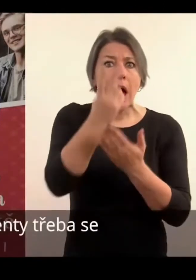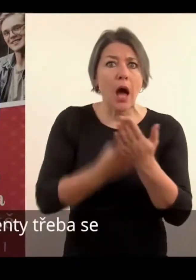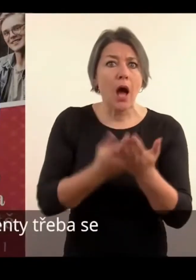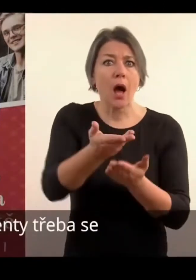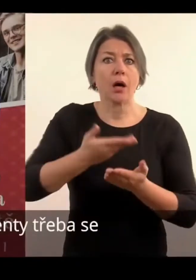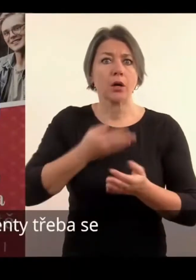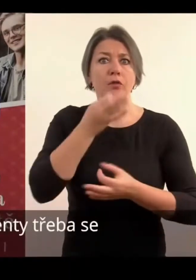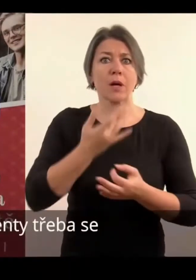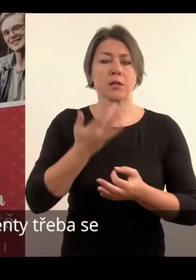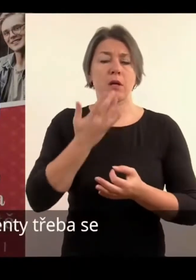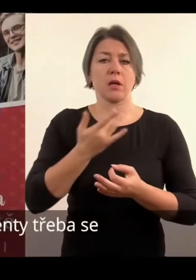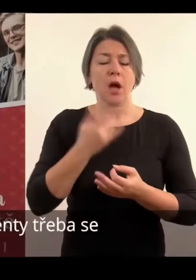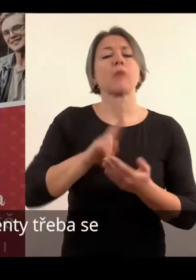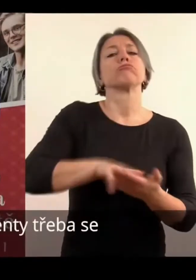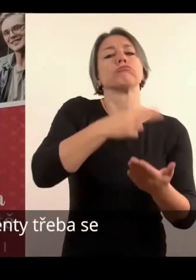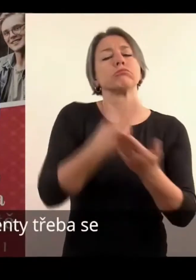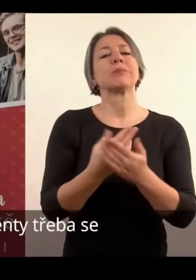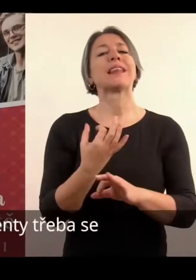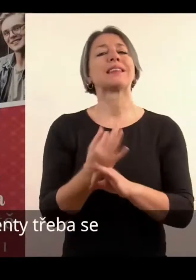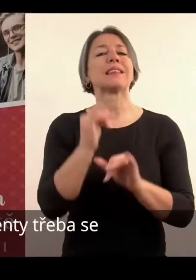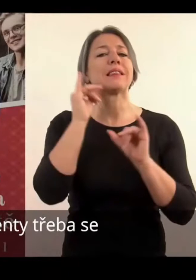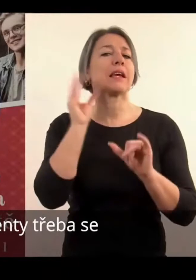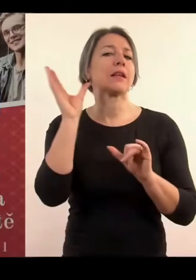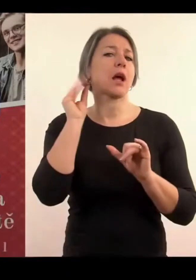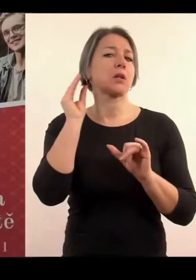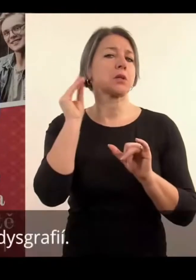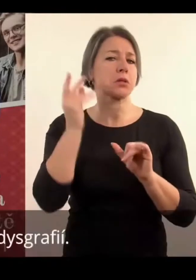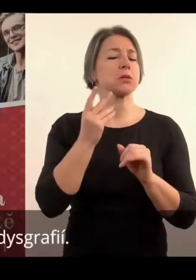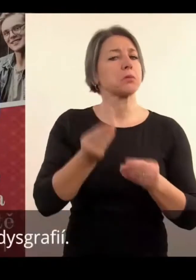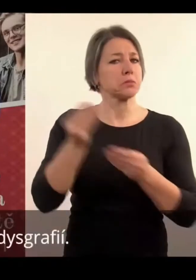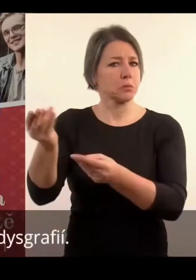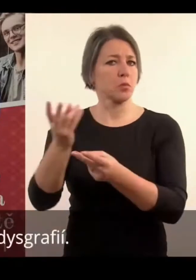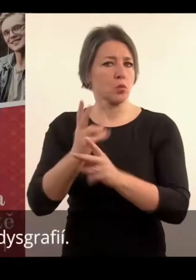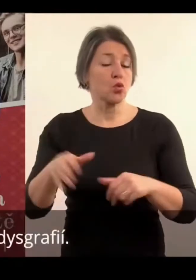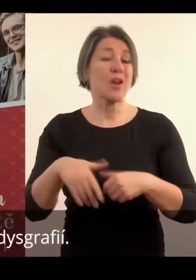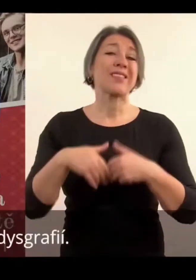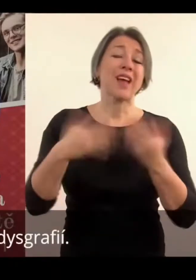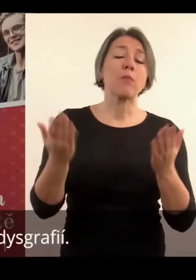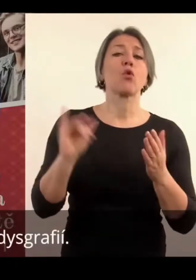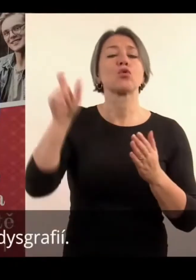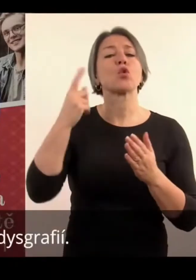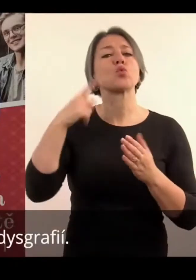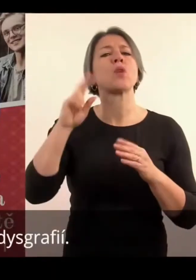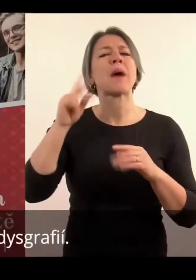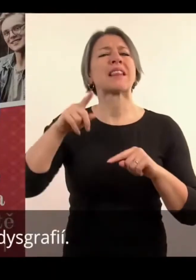podoby pro studenty třeba co z rakovým znevýhodnění, anebo pro studenty co z buzlexy.